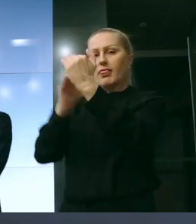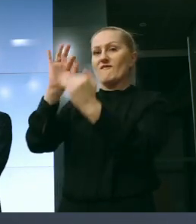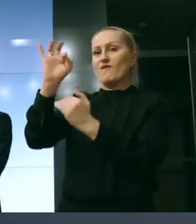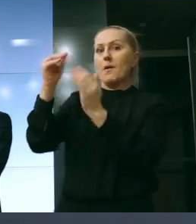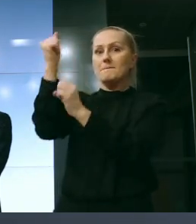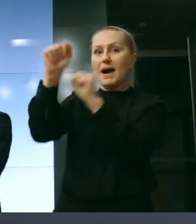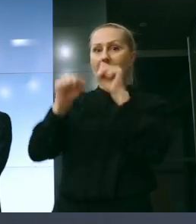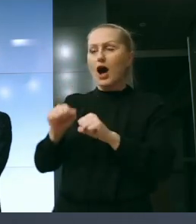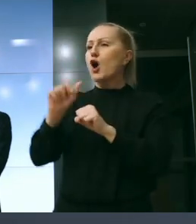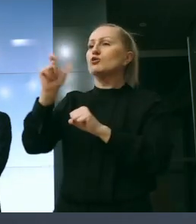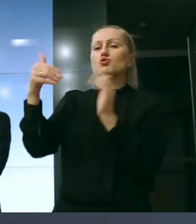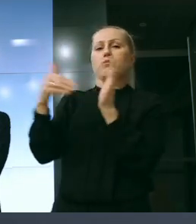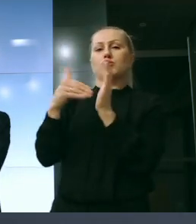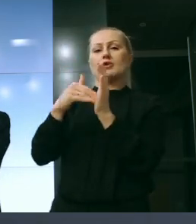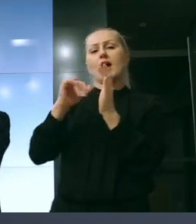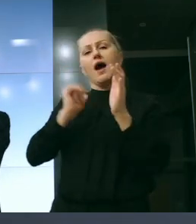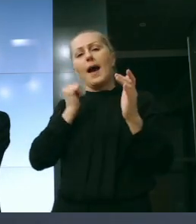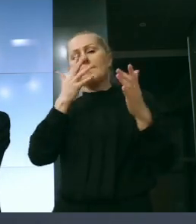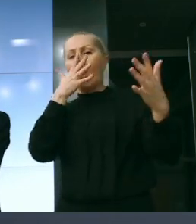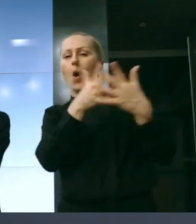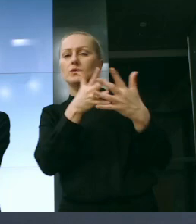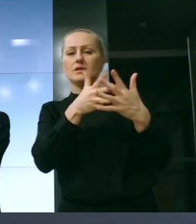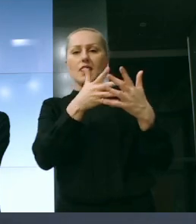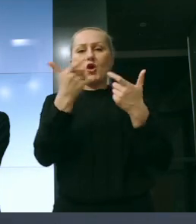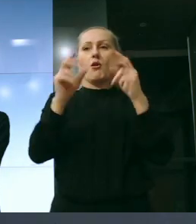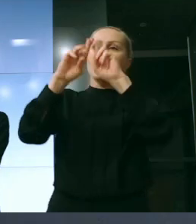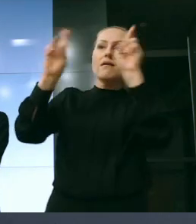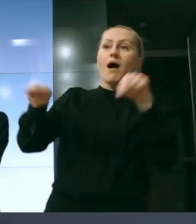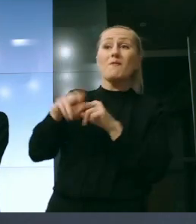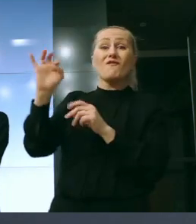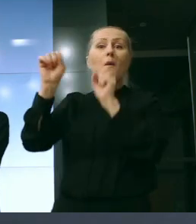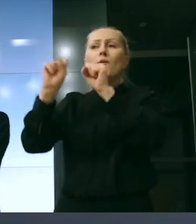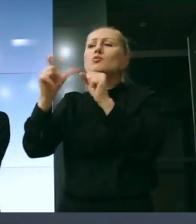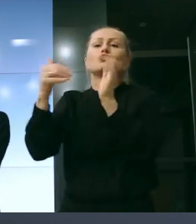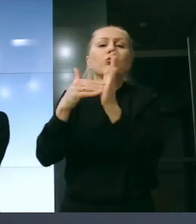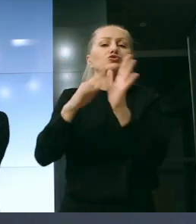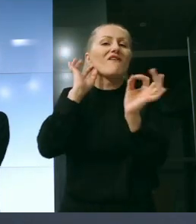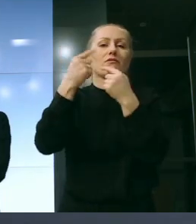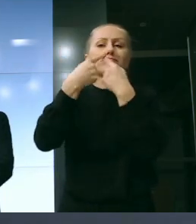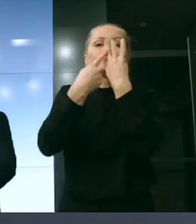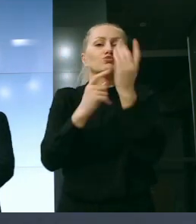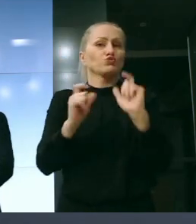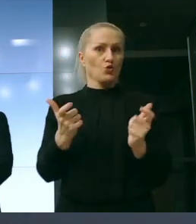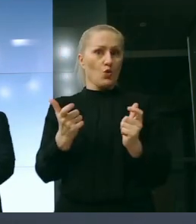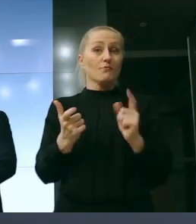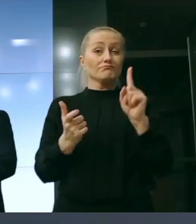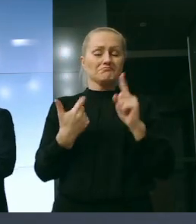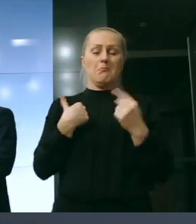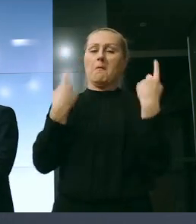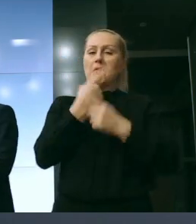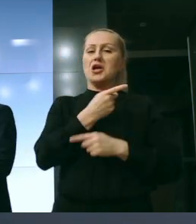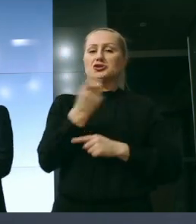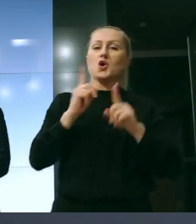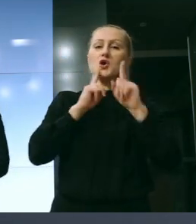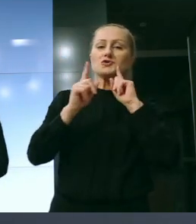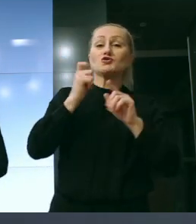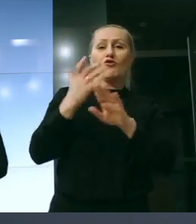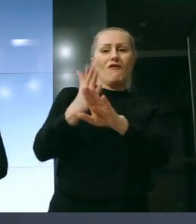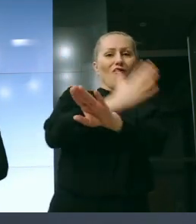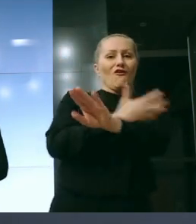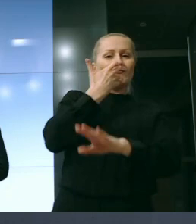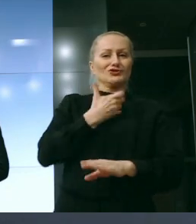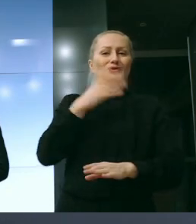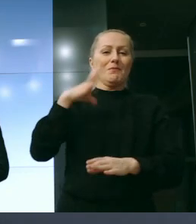de facto jest potrzebne do oceny, do zareportowania przez banki. Myślę, że rozmowy, które były już wcześniej w ramach Platformy